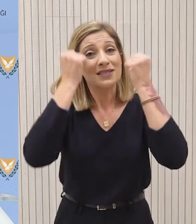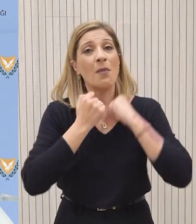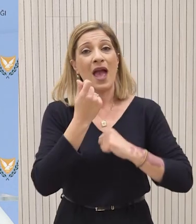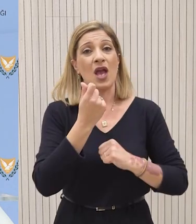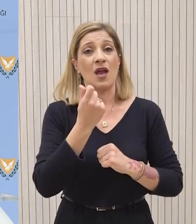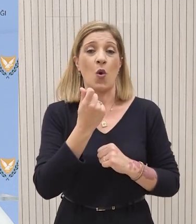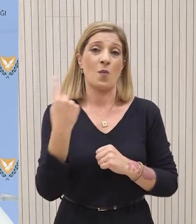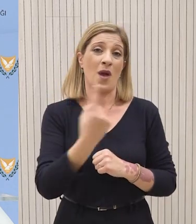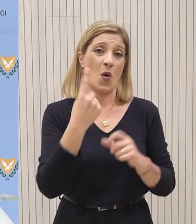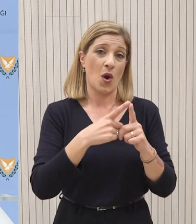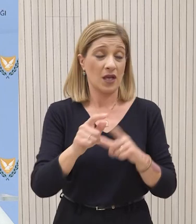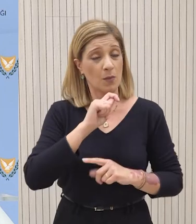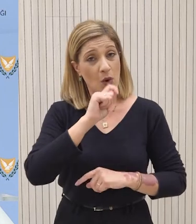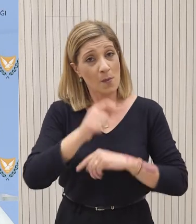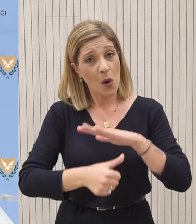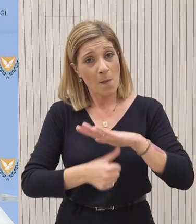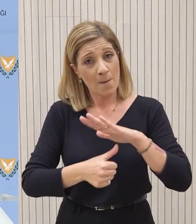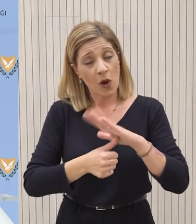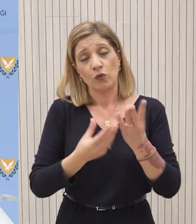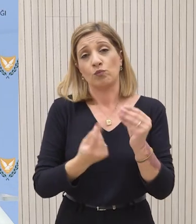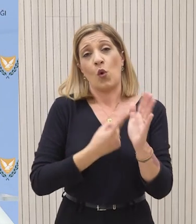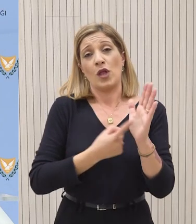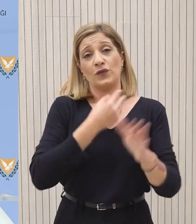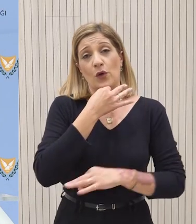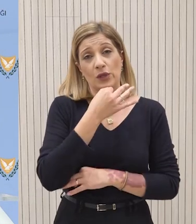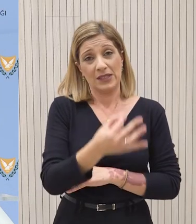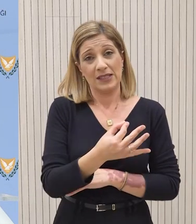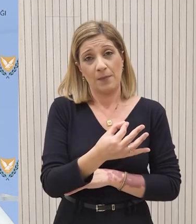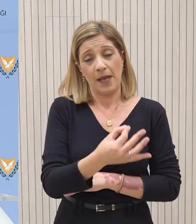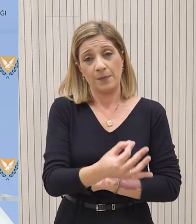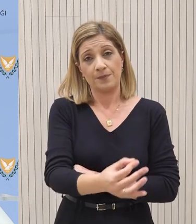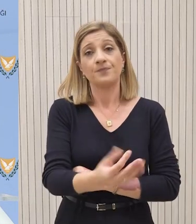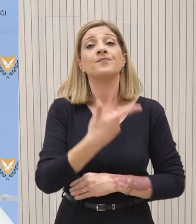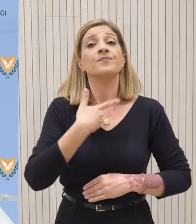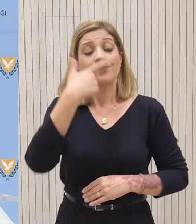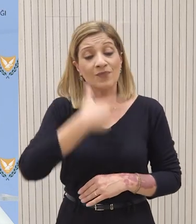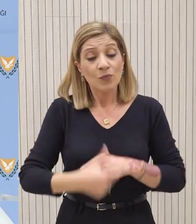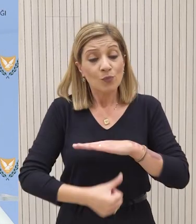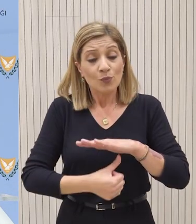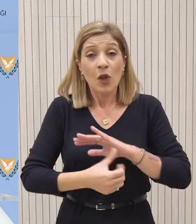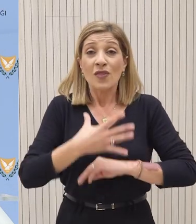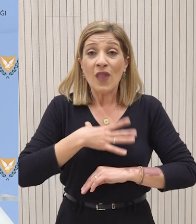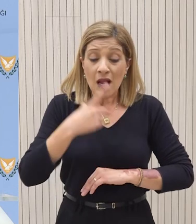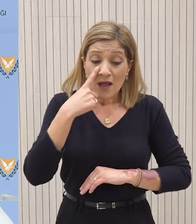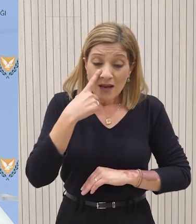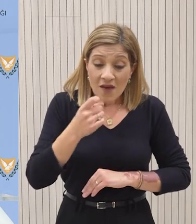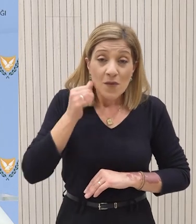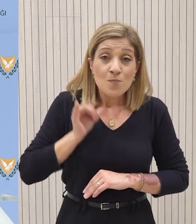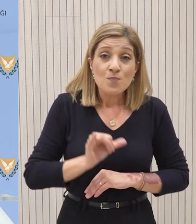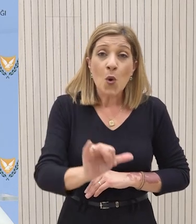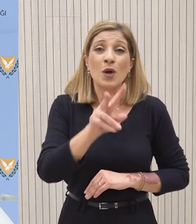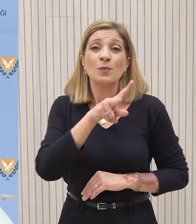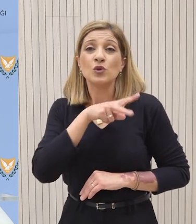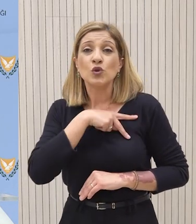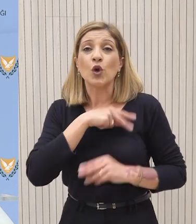κάτι που ο ίδιος ο Πρόεδρος της Δημοκρατίας έχει αναφέρει, είναι πανελειμμένα, ότι η δική του πρόθεση είναι επιτέλους να βρεθεί μια μόνιμη, μια